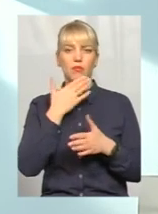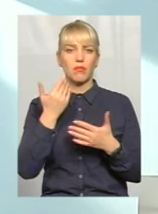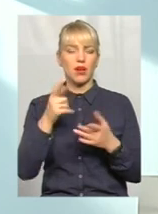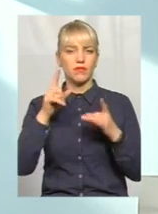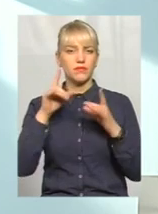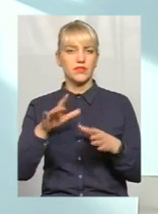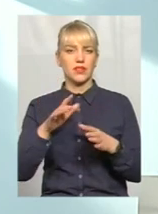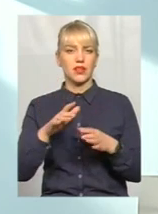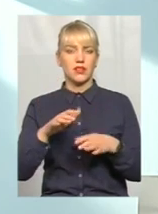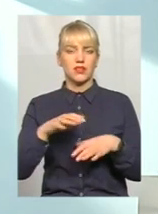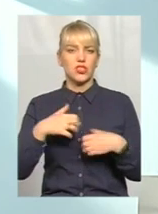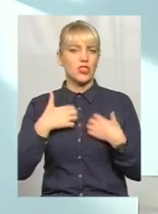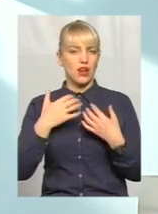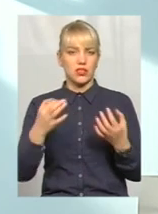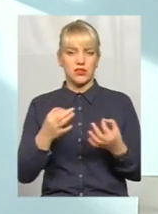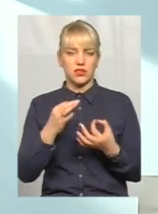ситуації, що там жах,